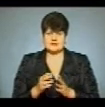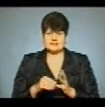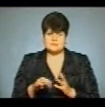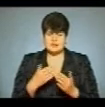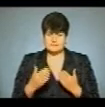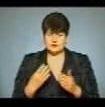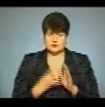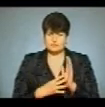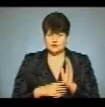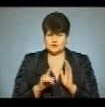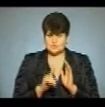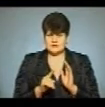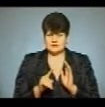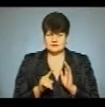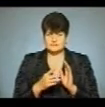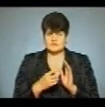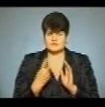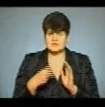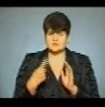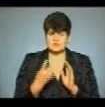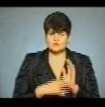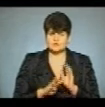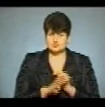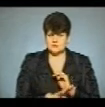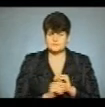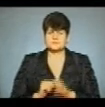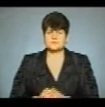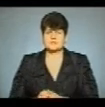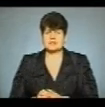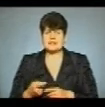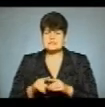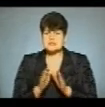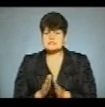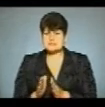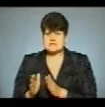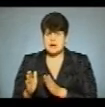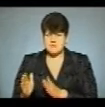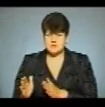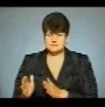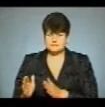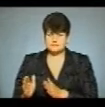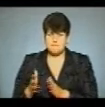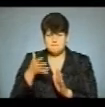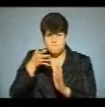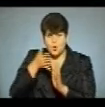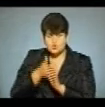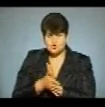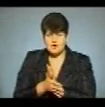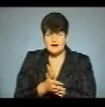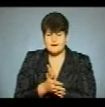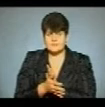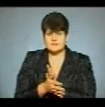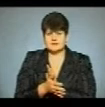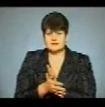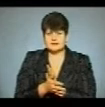2194, це система прозорих електронних